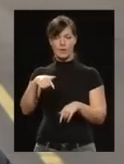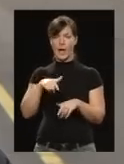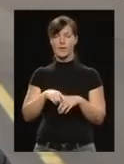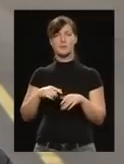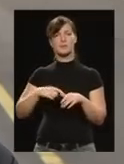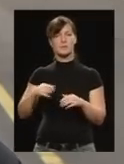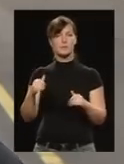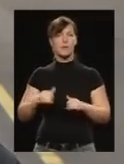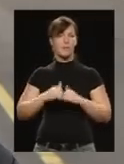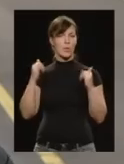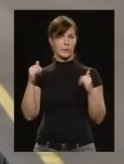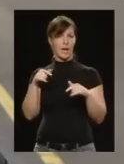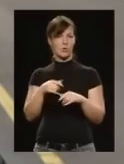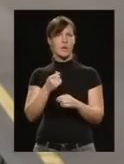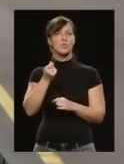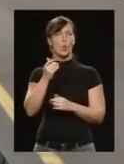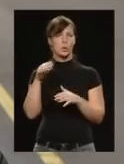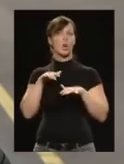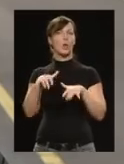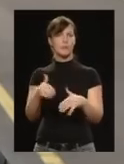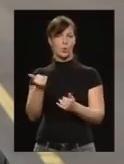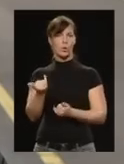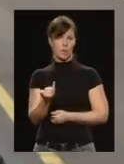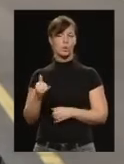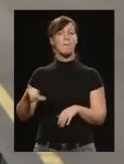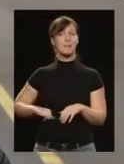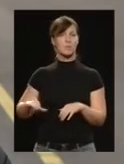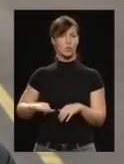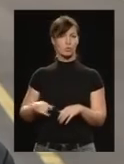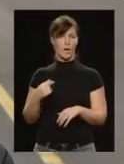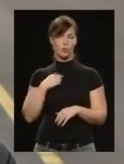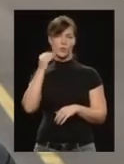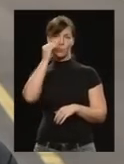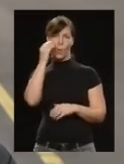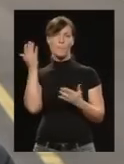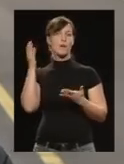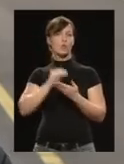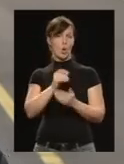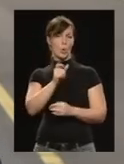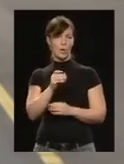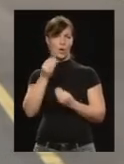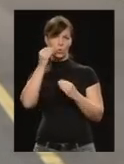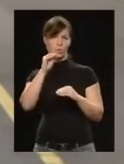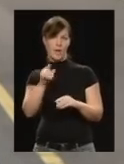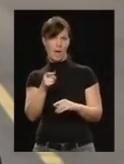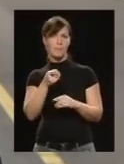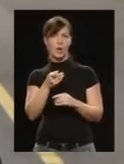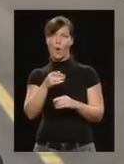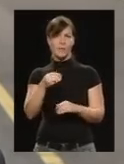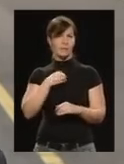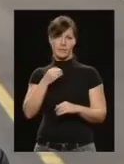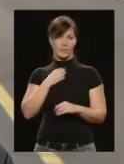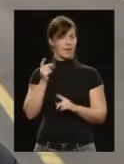ráadásul a legköltséghatékonyabb és a legbiztonságosabb, és üzenem Újpest lakóinak, ne fejjenek az úttesten